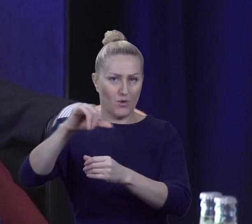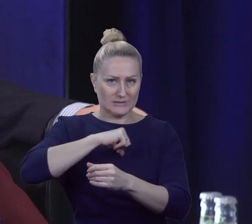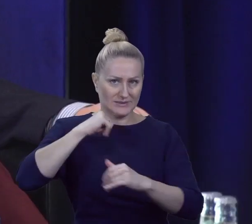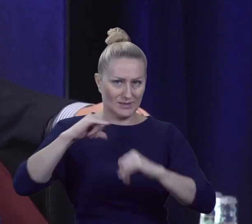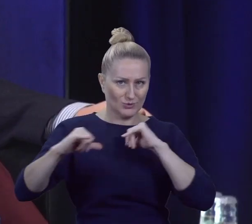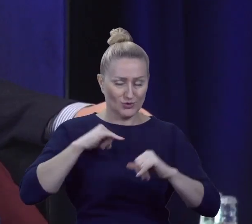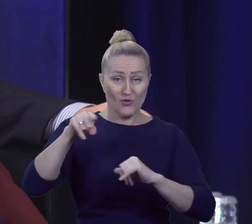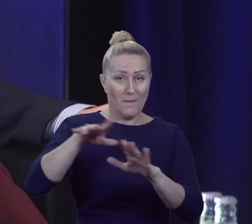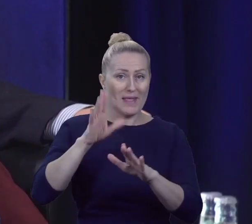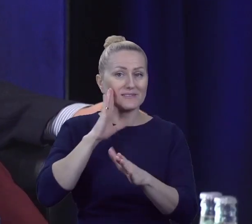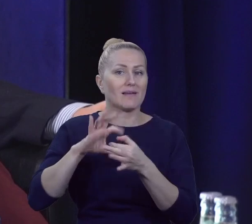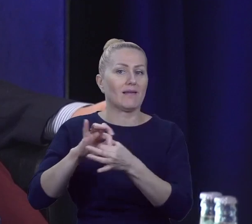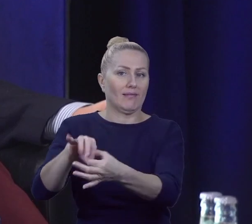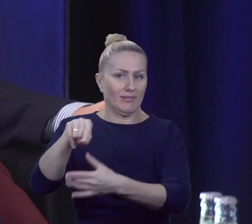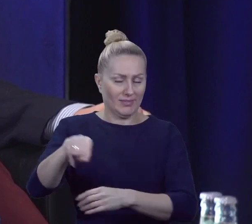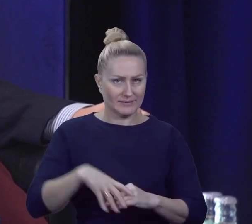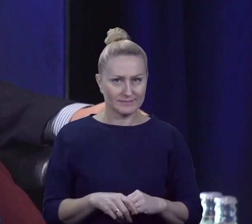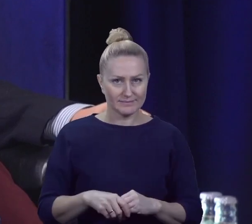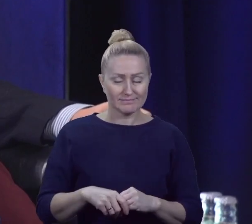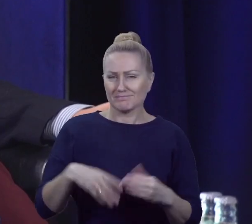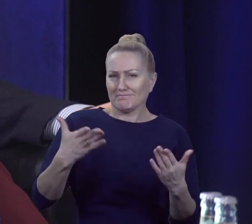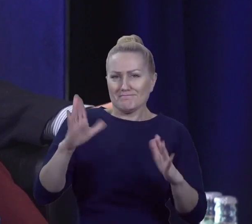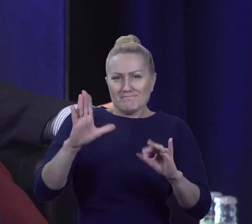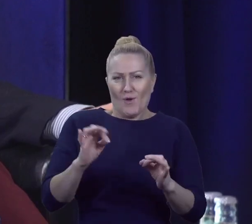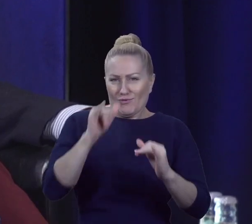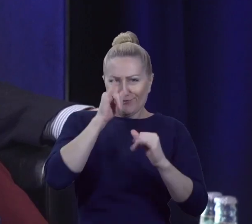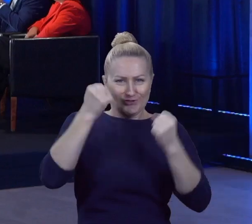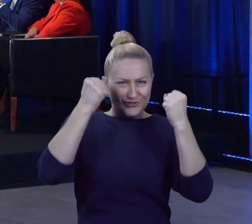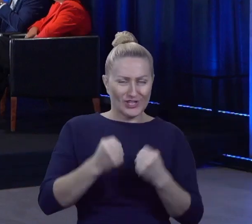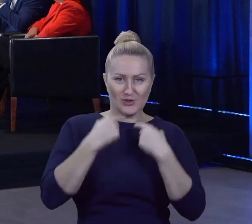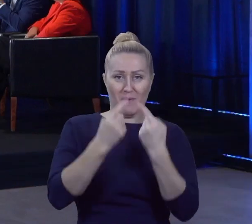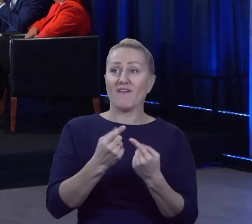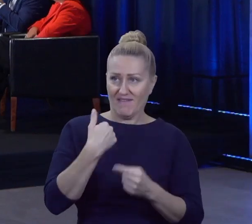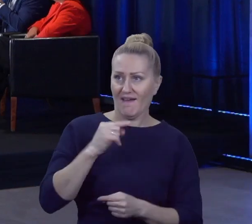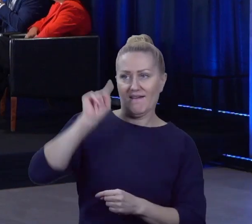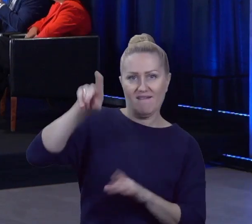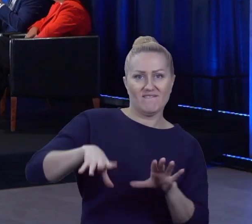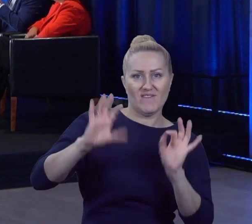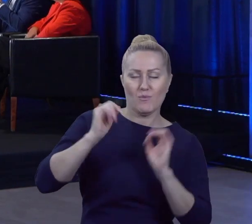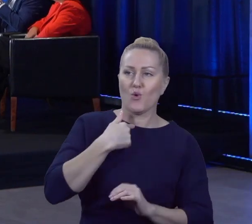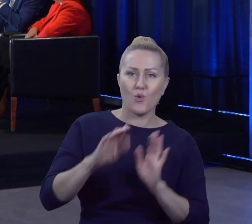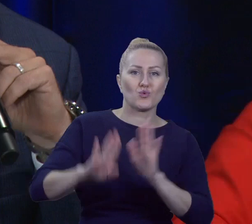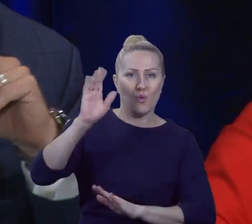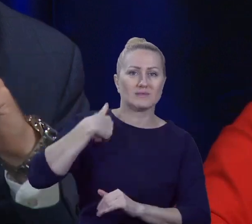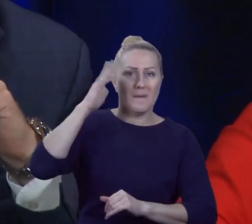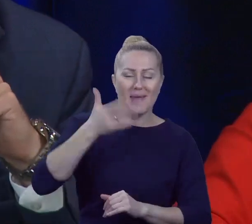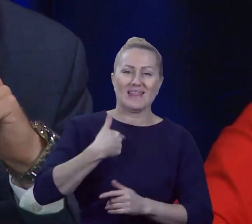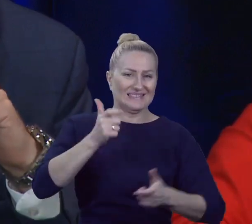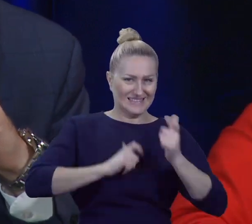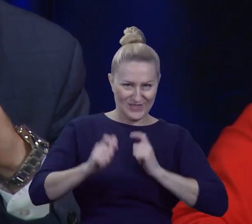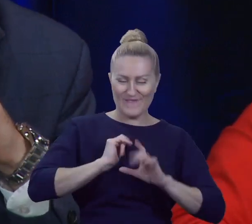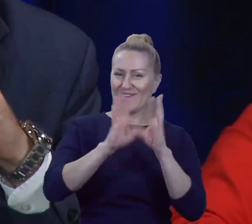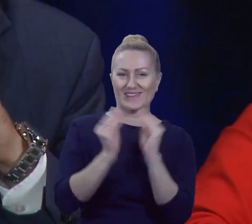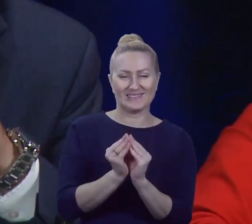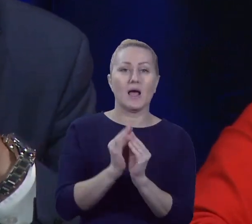miejscu, w którym mieszkamy. Bo tak jak mówię, no trudno jest powiedzieć, gdy idę na wybory, głosuję i jestem zadowolony z tego, co się dzieje, a potem, no nie